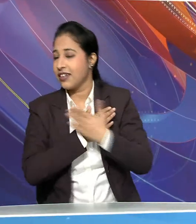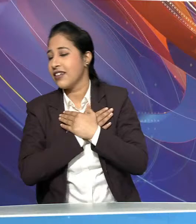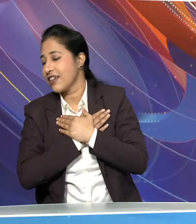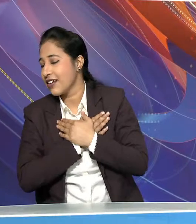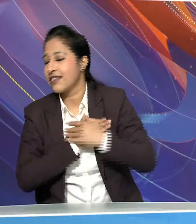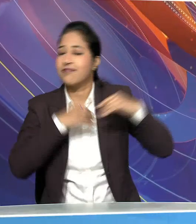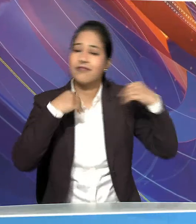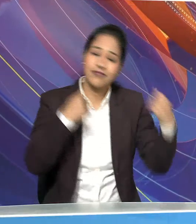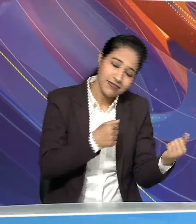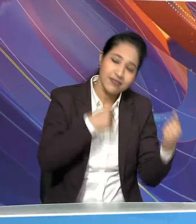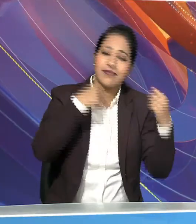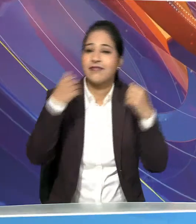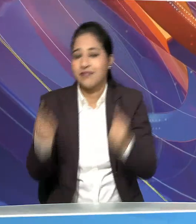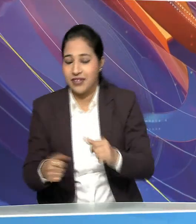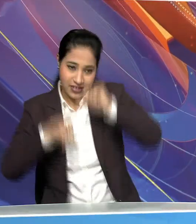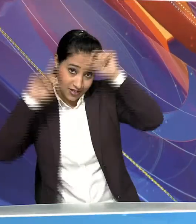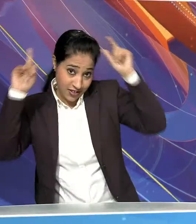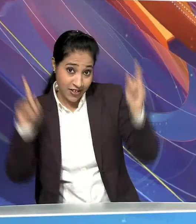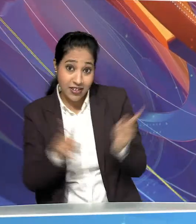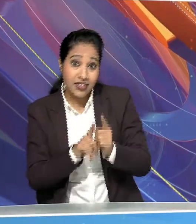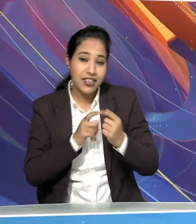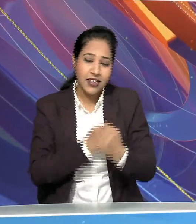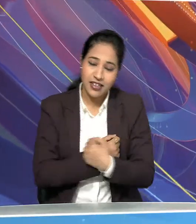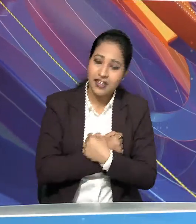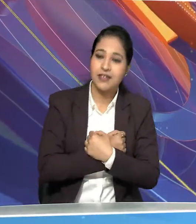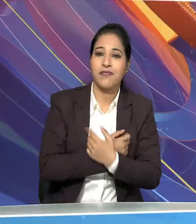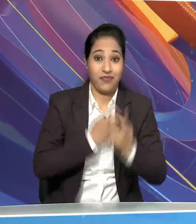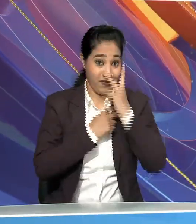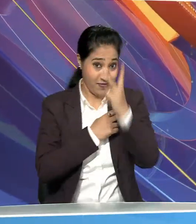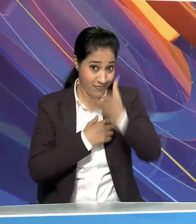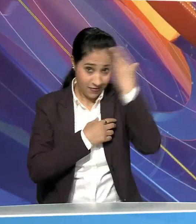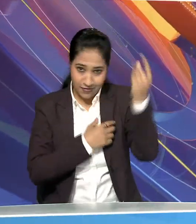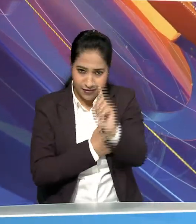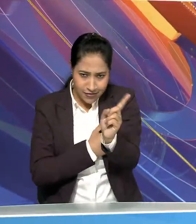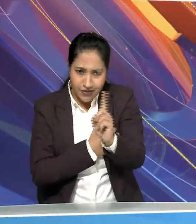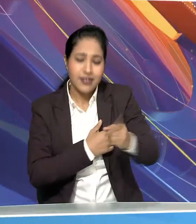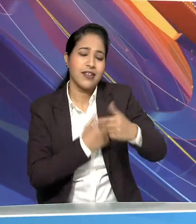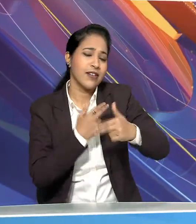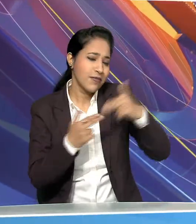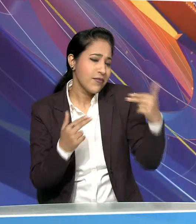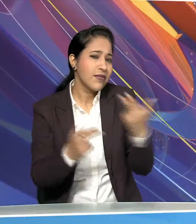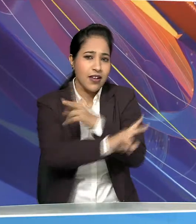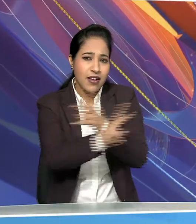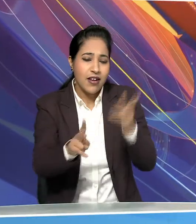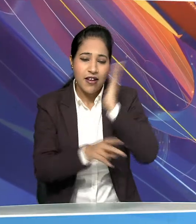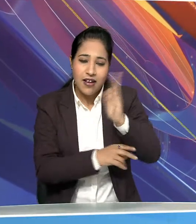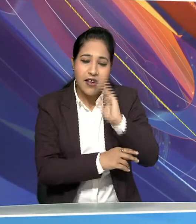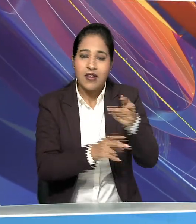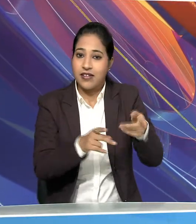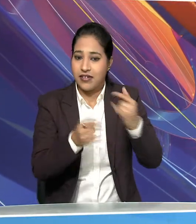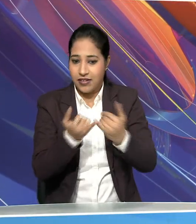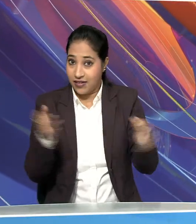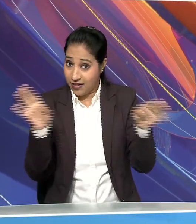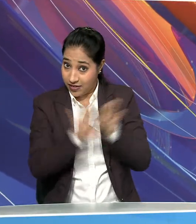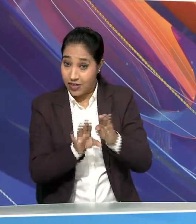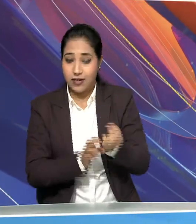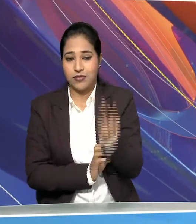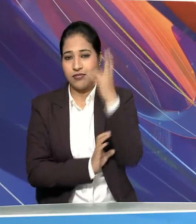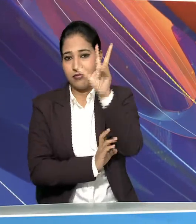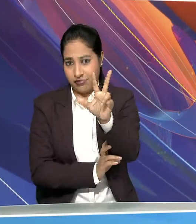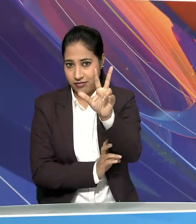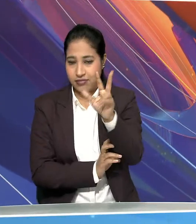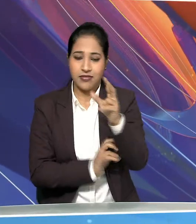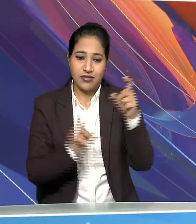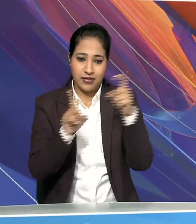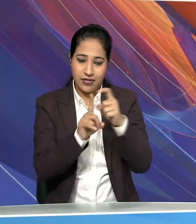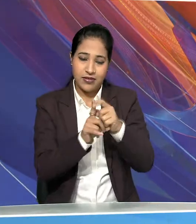इंडिया ये मेरा इंडिया तो देखना ना भूलिए धारावाहिक रंगोली हर रविवार सुबह आठ बजे